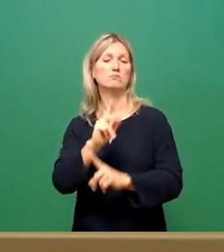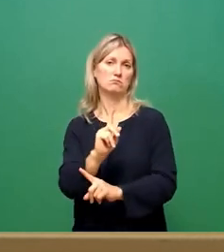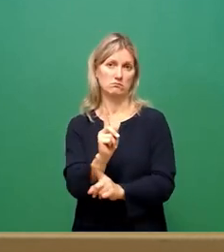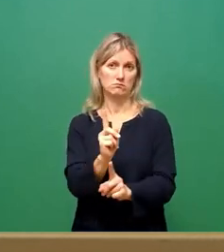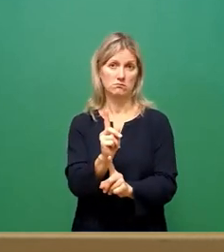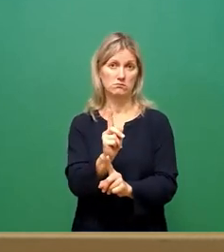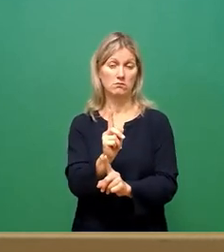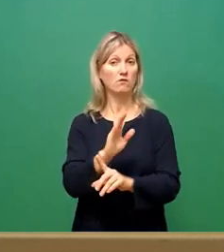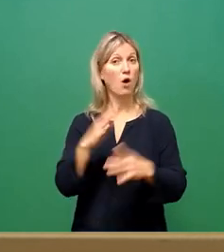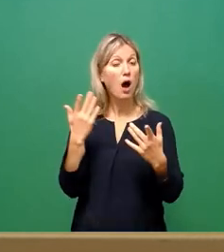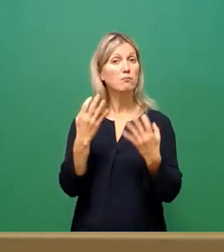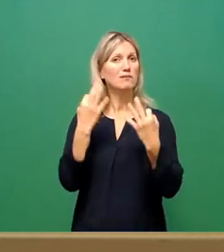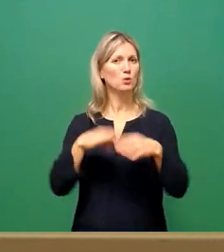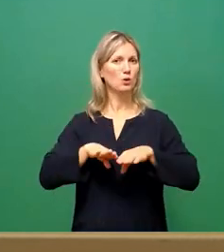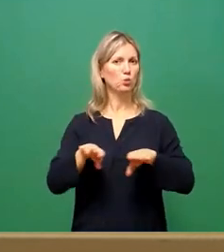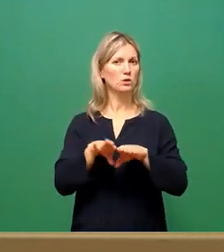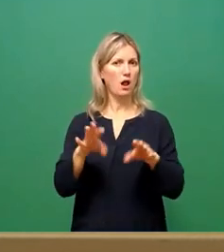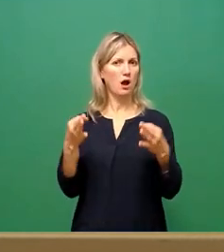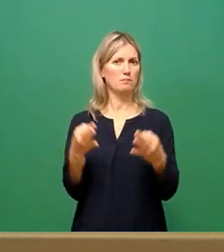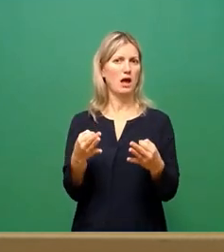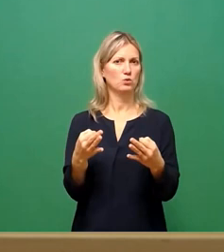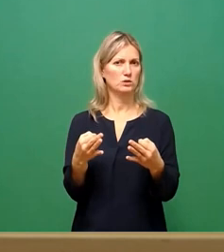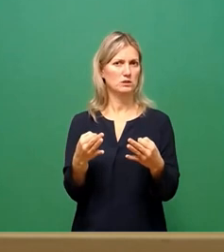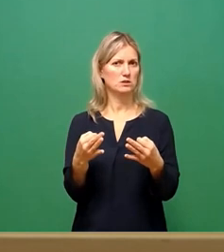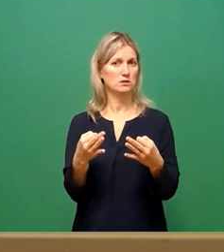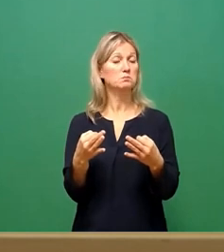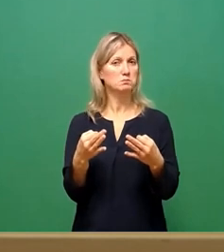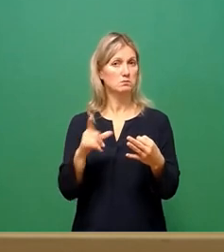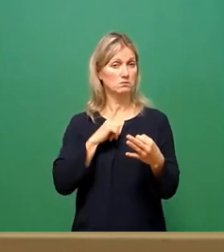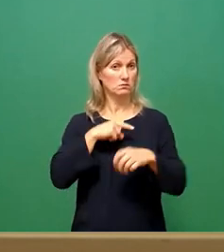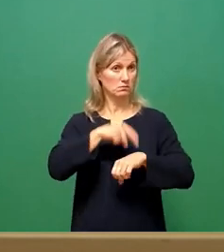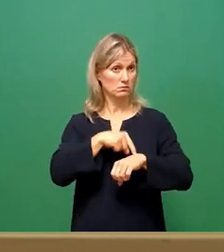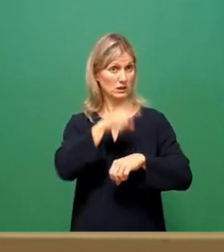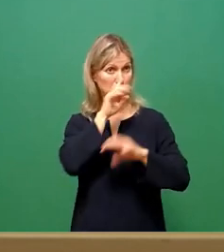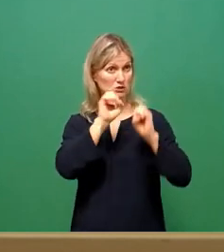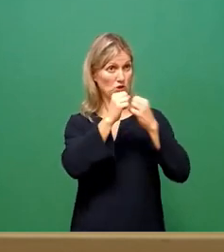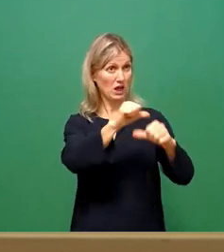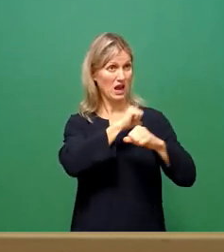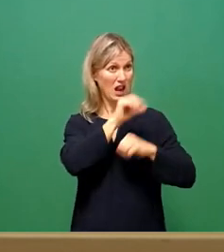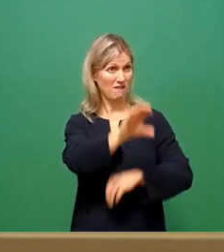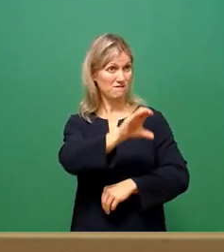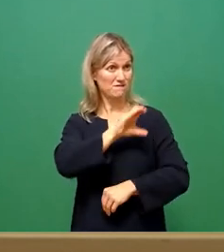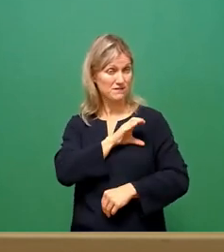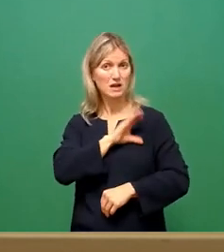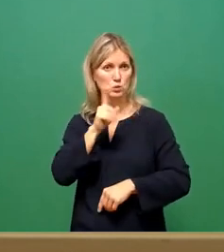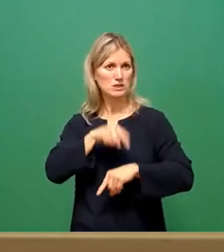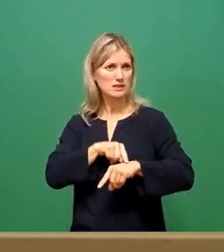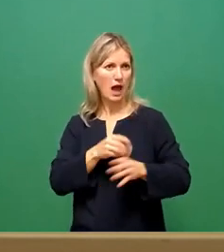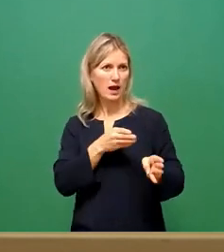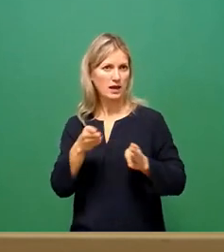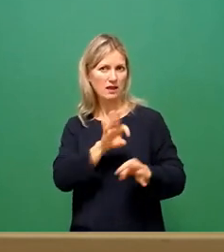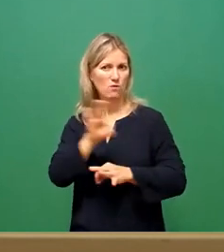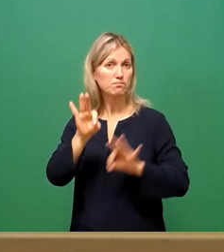eine solide Basis notwendig, um die Zeit bis zur Auszahlung der staatlichen Hilfen zu überbrücken. Die Dezember-Abschläge